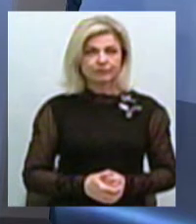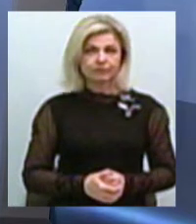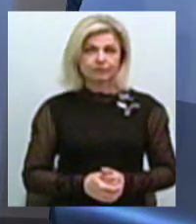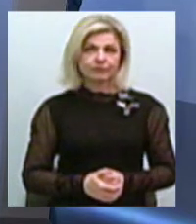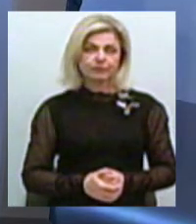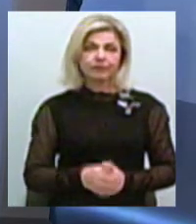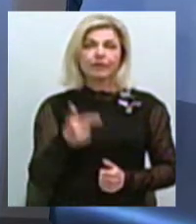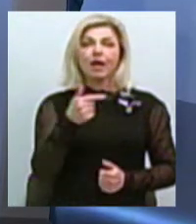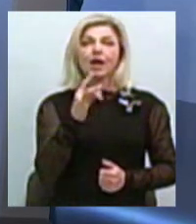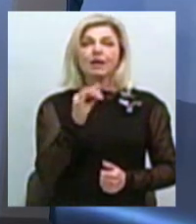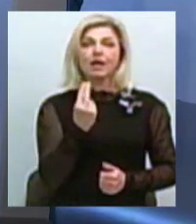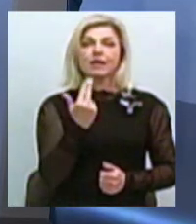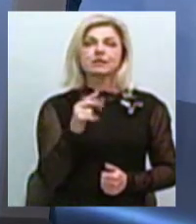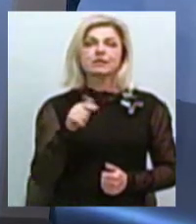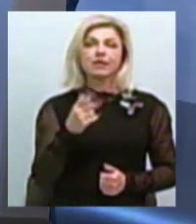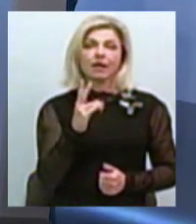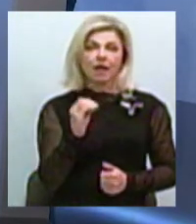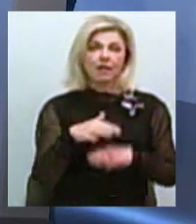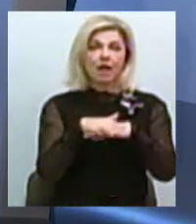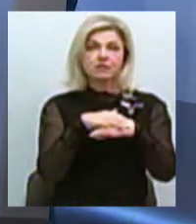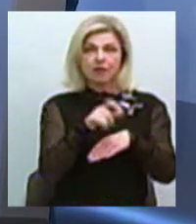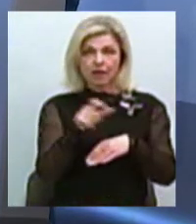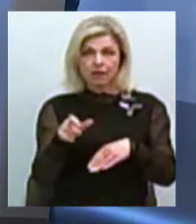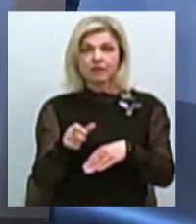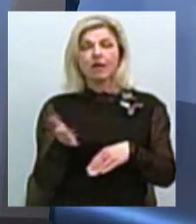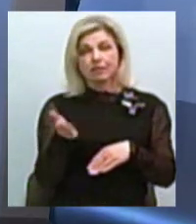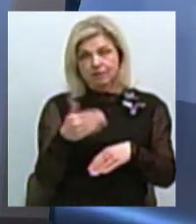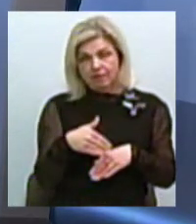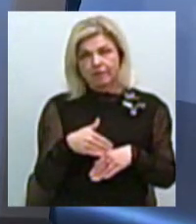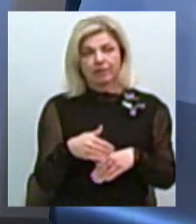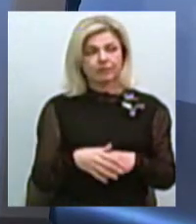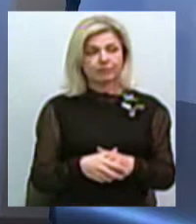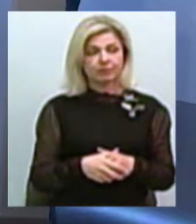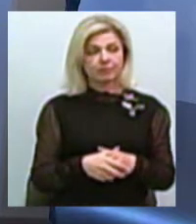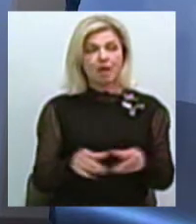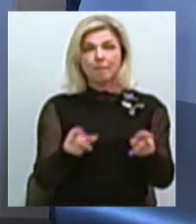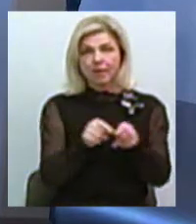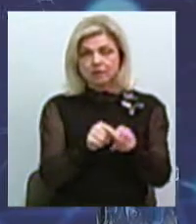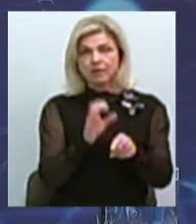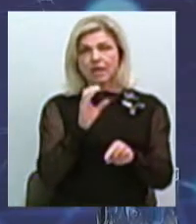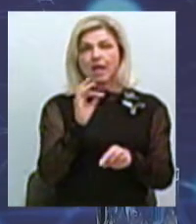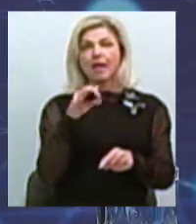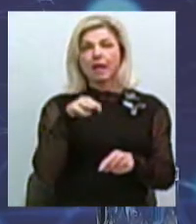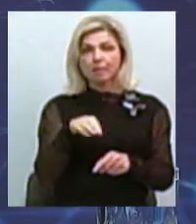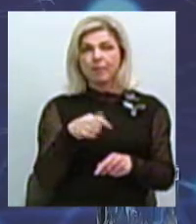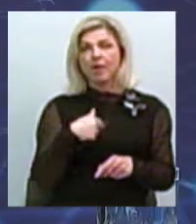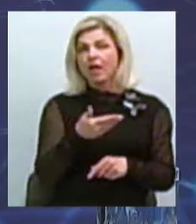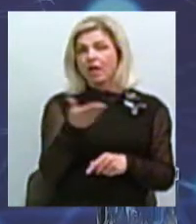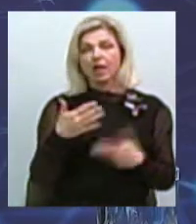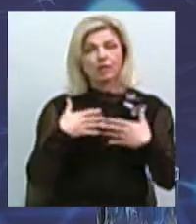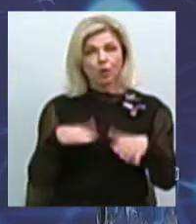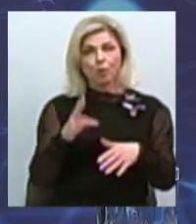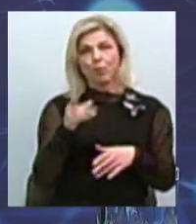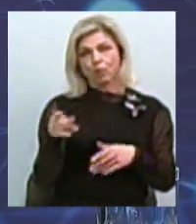населення сказати, ми будемо з римлянами, ми їх не любимо дуже, але вони нам